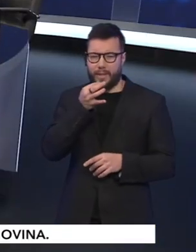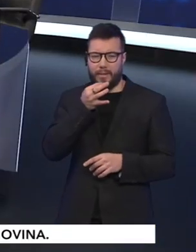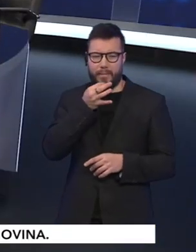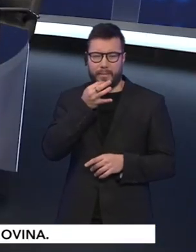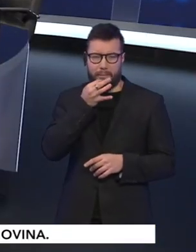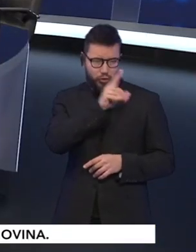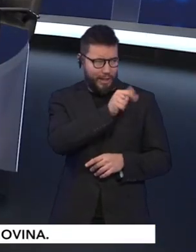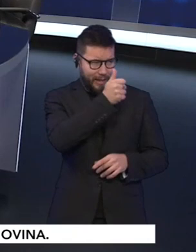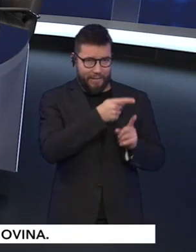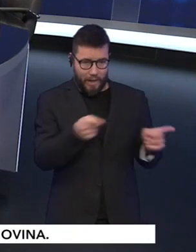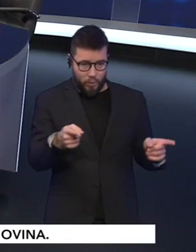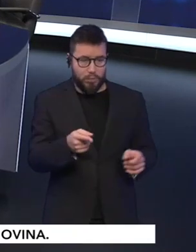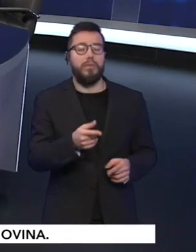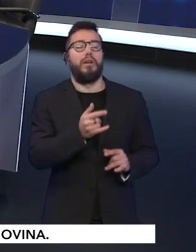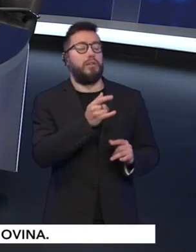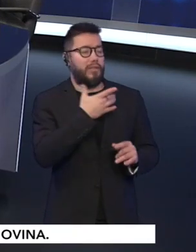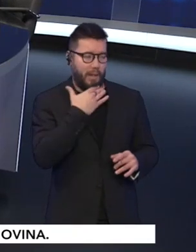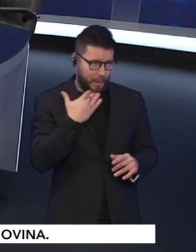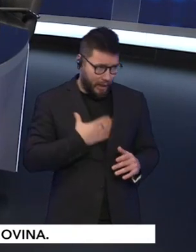veľmi rád, že to takto násviecujete. Áno.